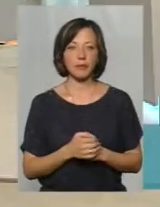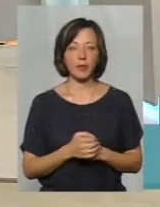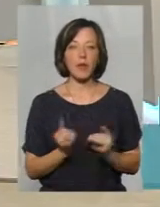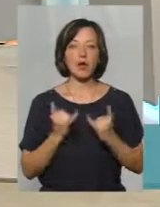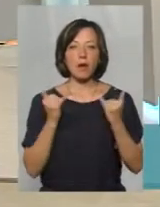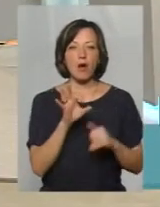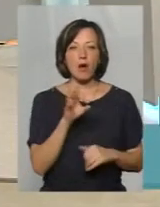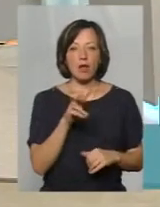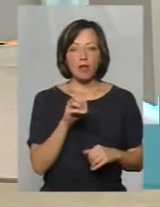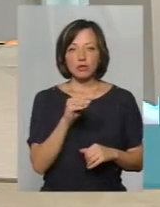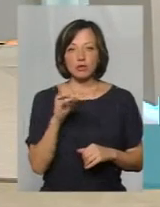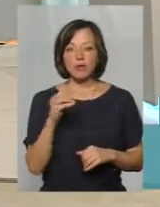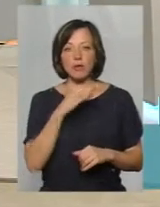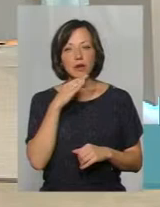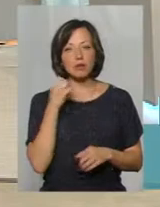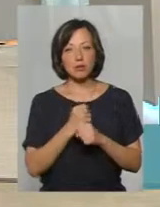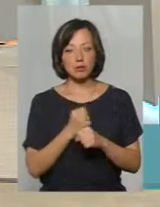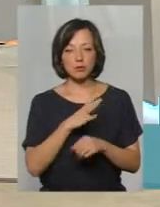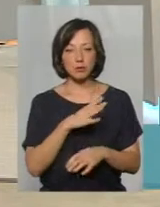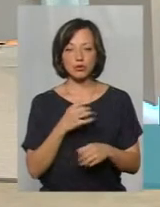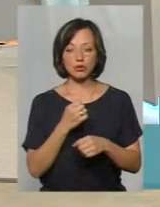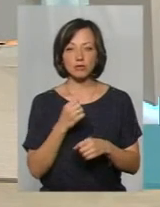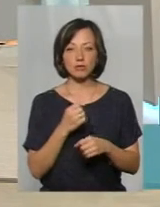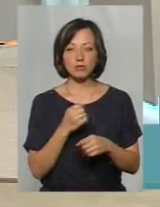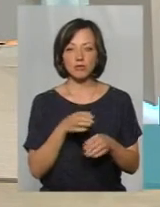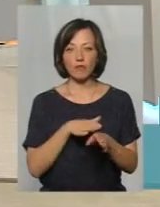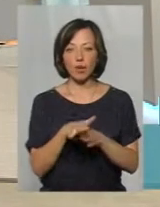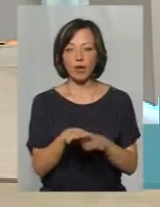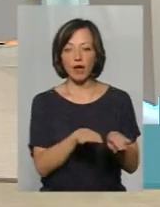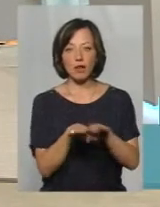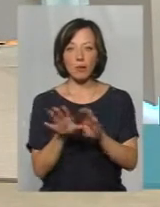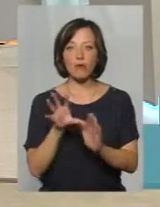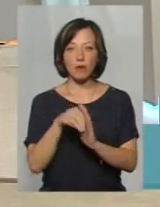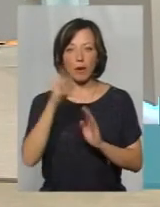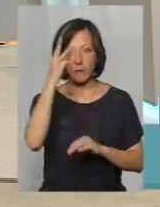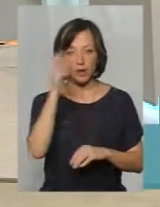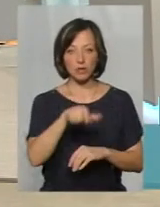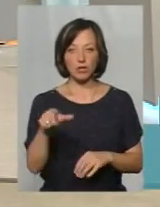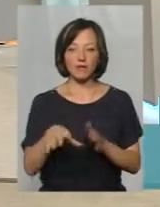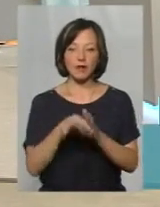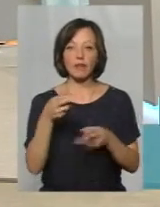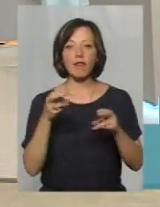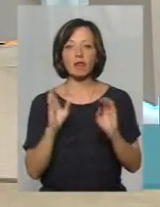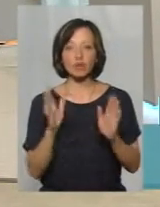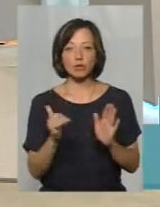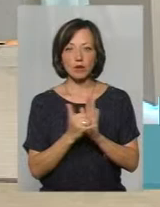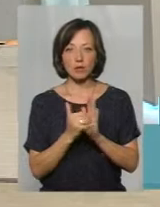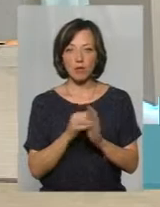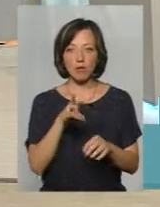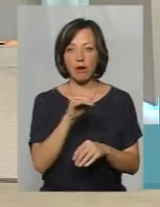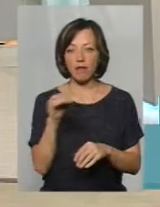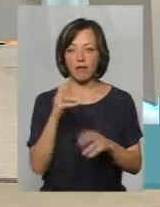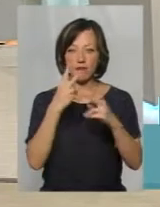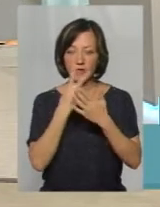Олеже, дуже багато роботи було зроблено на етапі впровадження. Не так, хмельничани вибирали, де будуть розташовані мафи, як вони будуть